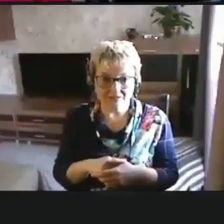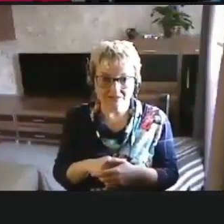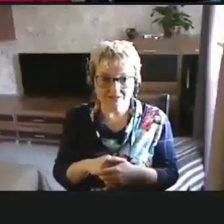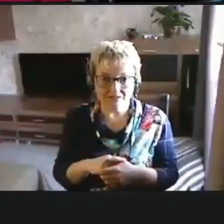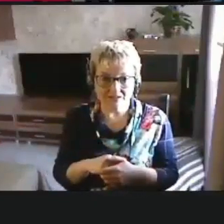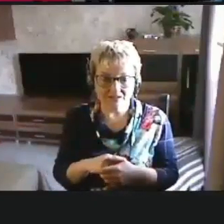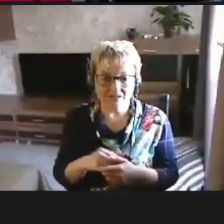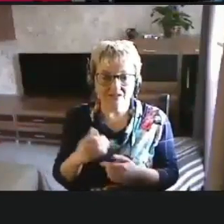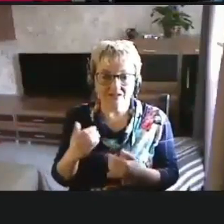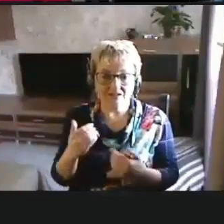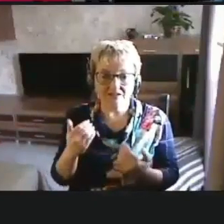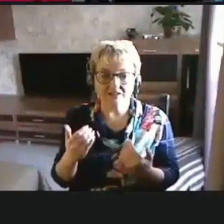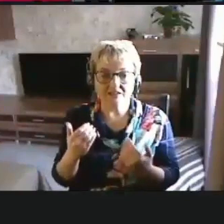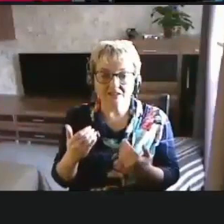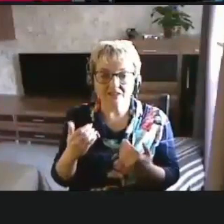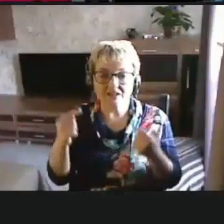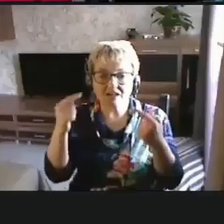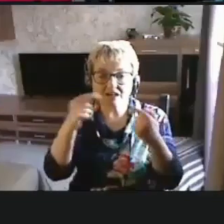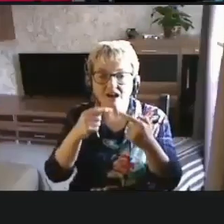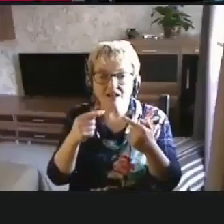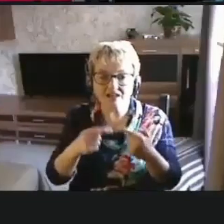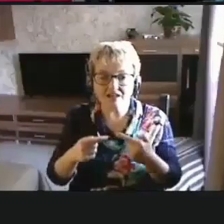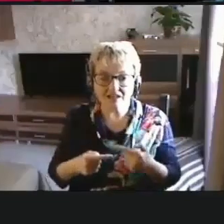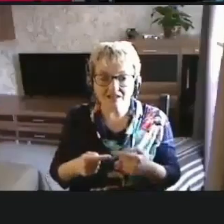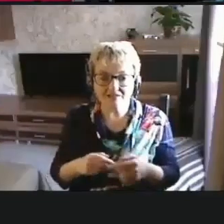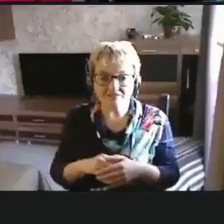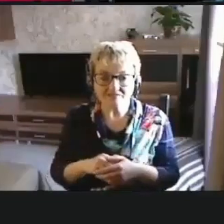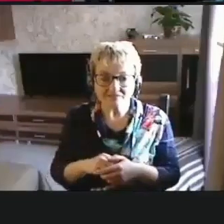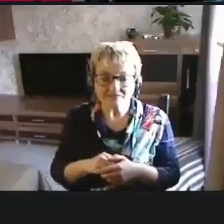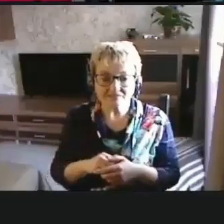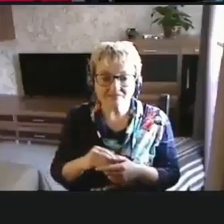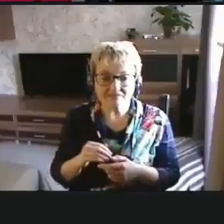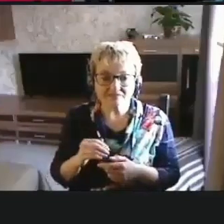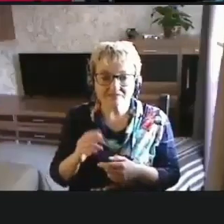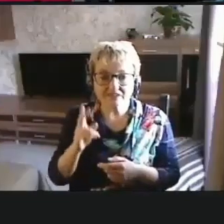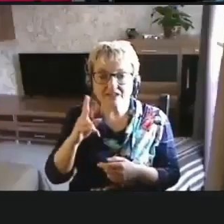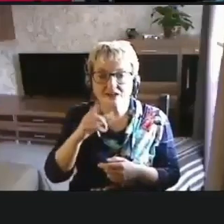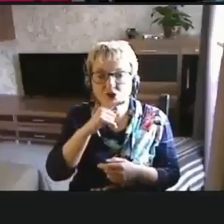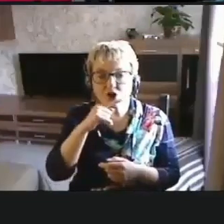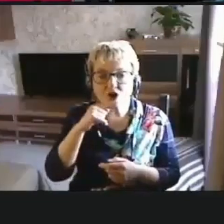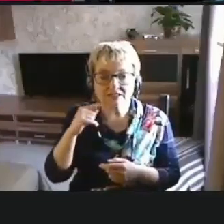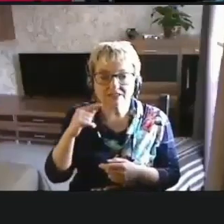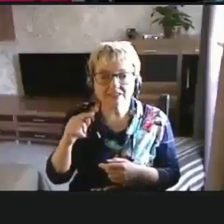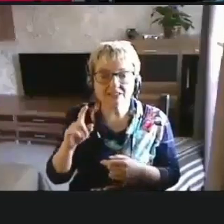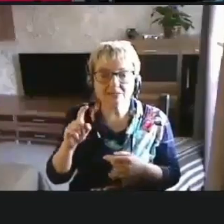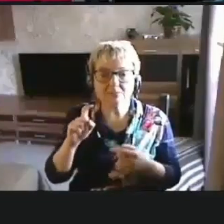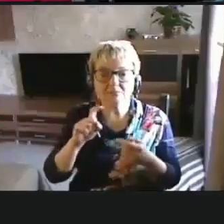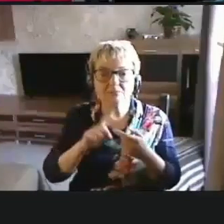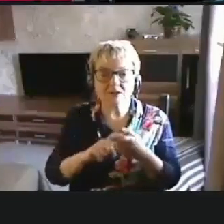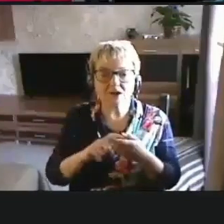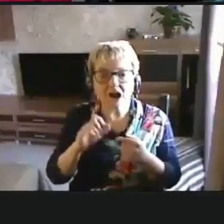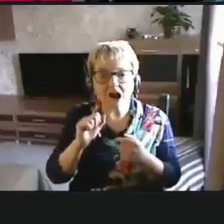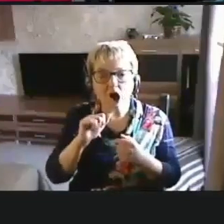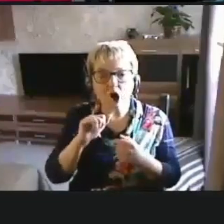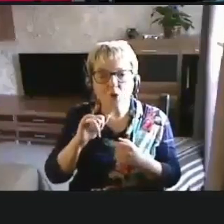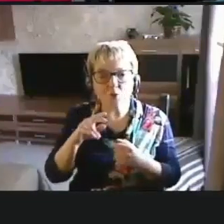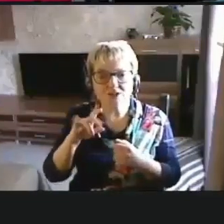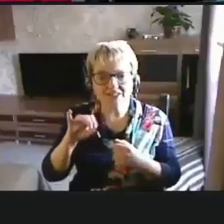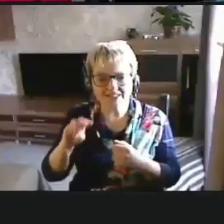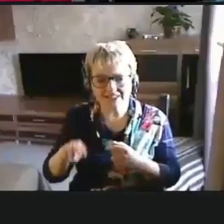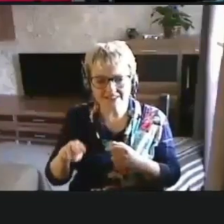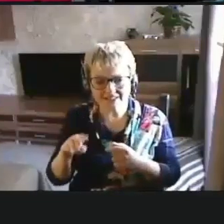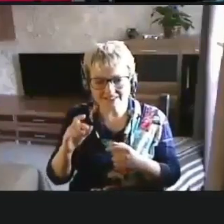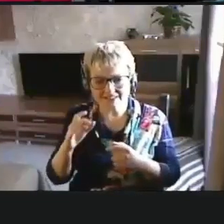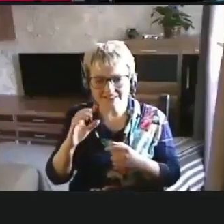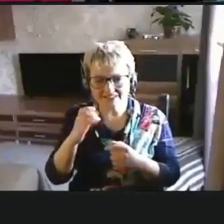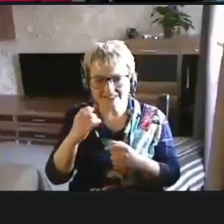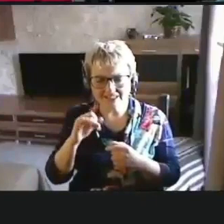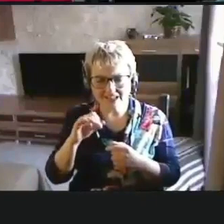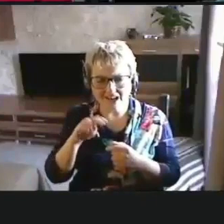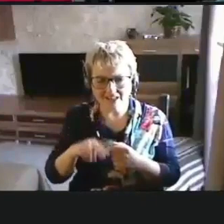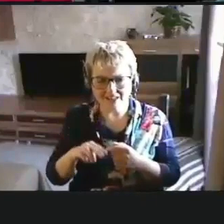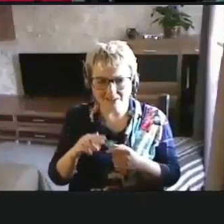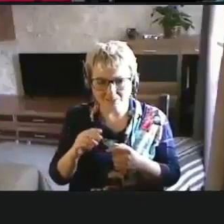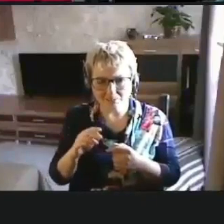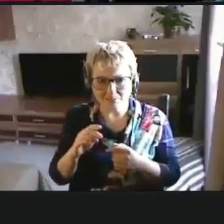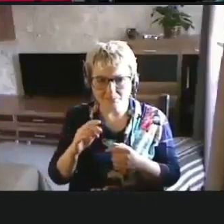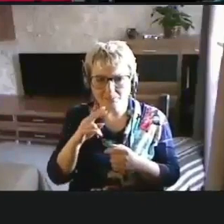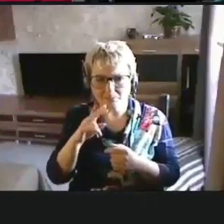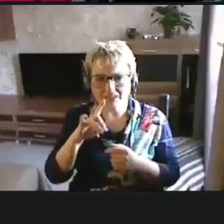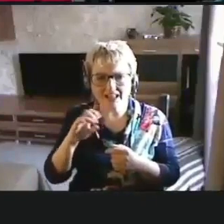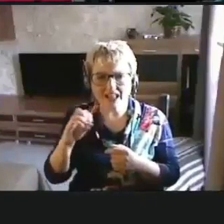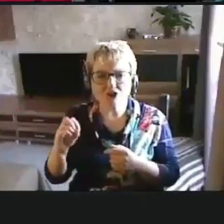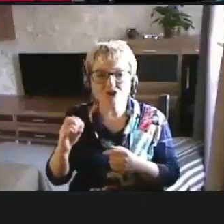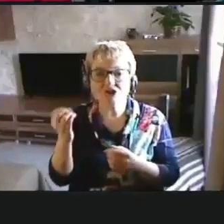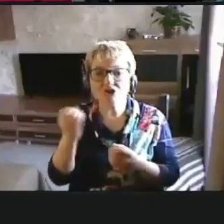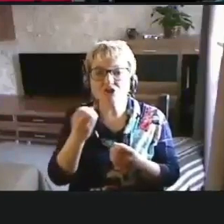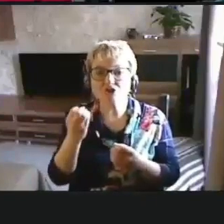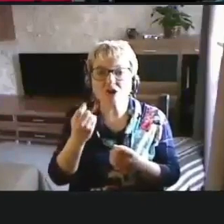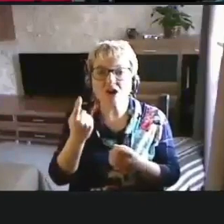Так, а тогда там конкретный, как в России проводят аудиции, проводят доступность из сайтов и приложения, это